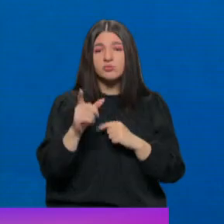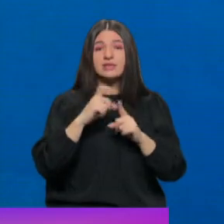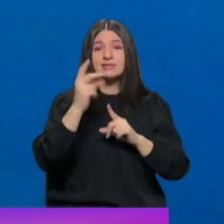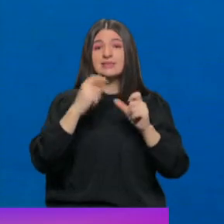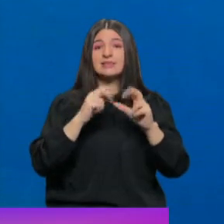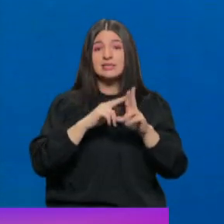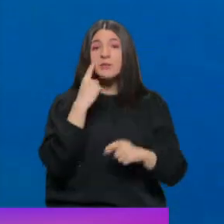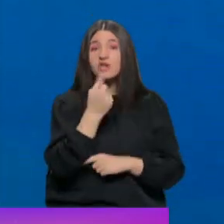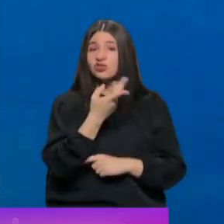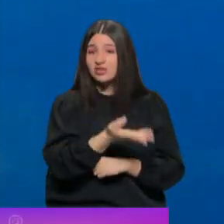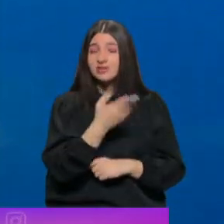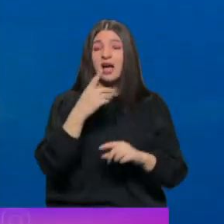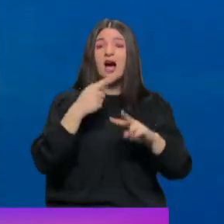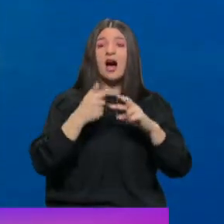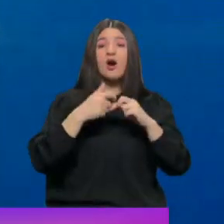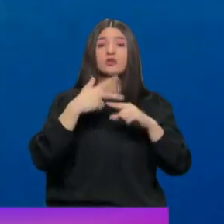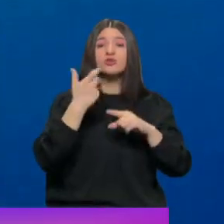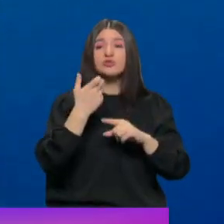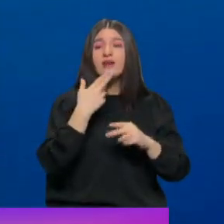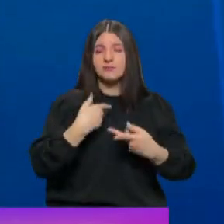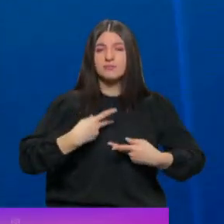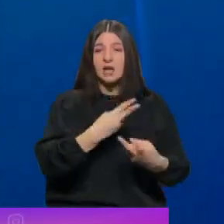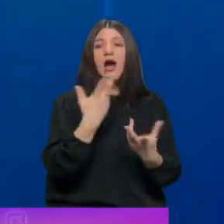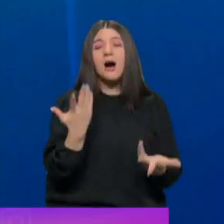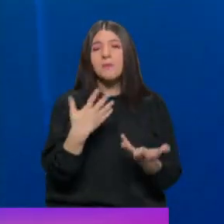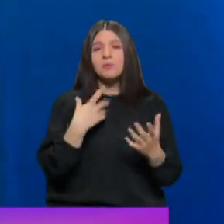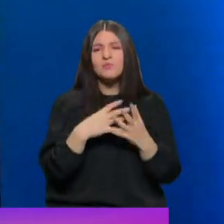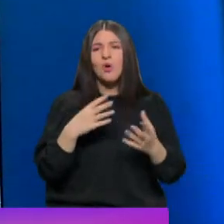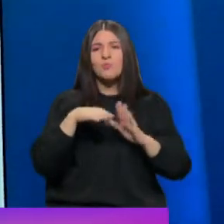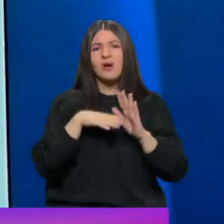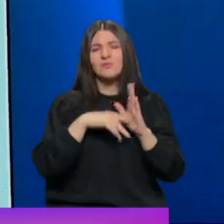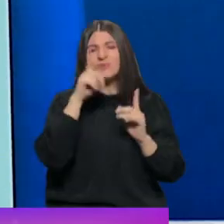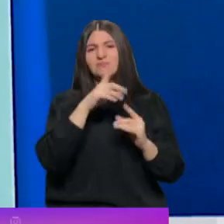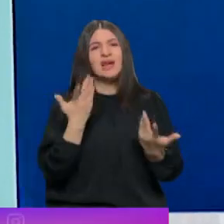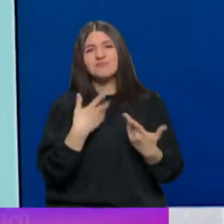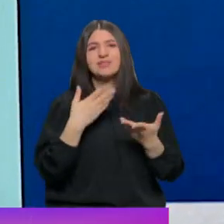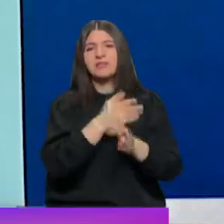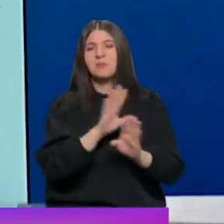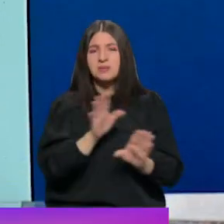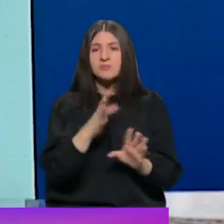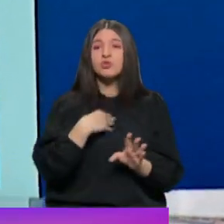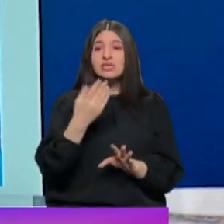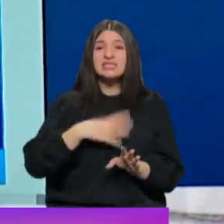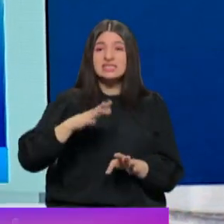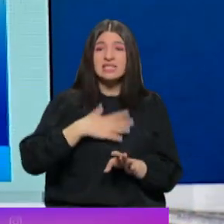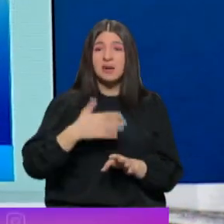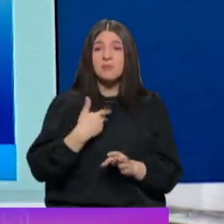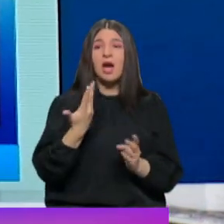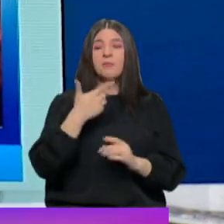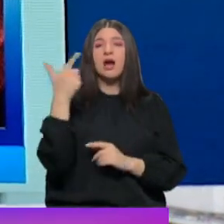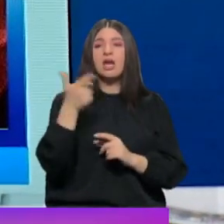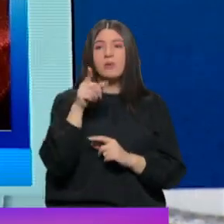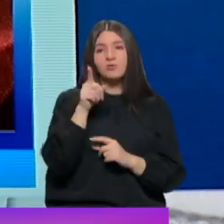DİSK'e bakacağız. Arzu Çerkezoğlu davet etti. Lakin yoğun programın nedeniyle maalesef gidemedim çok istesem de. Ama